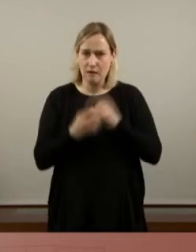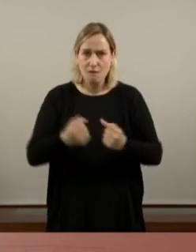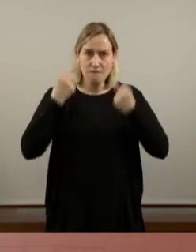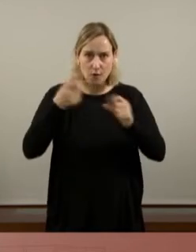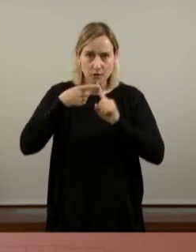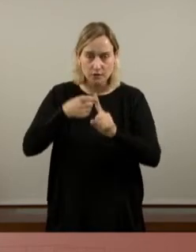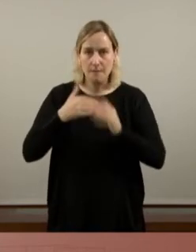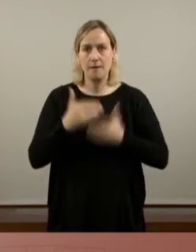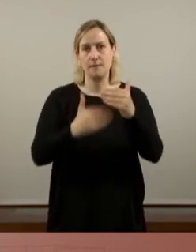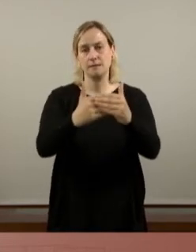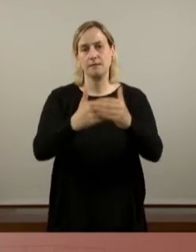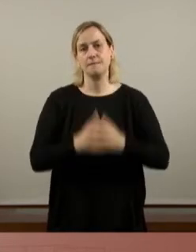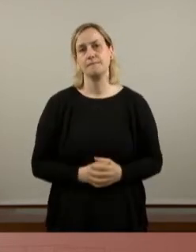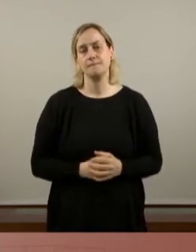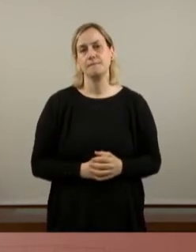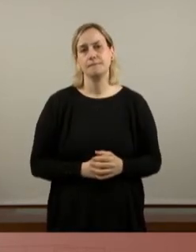avançar.